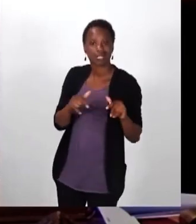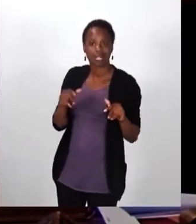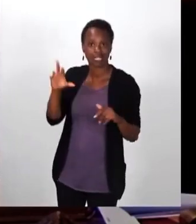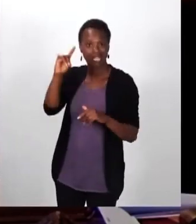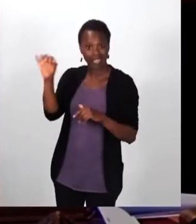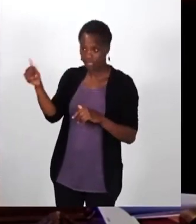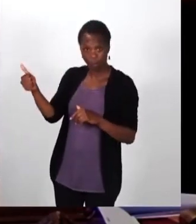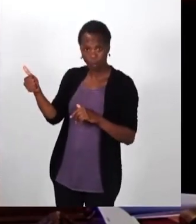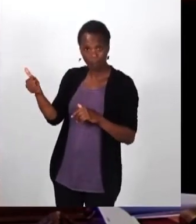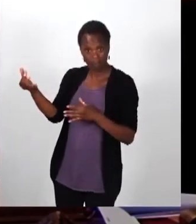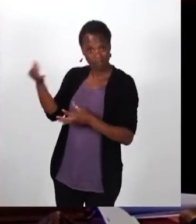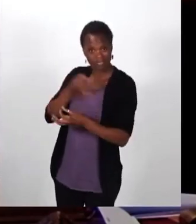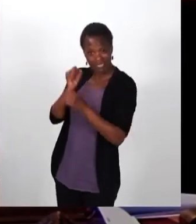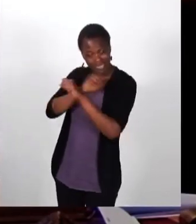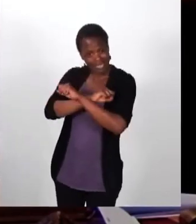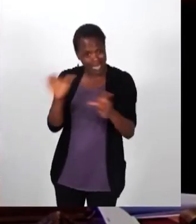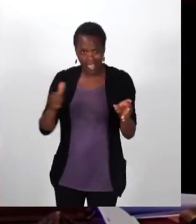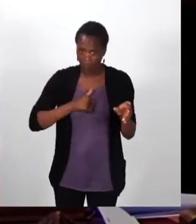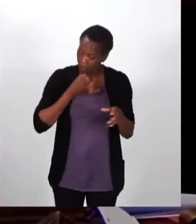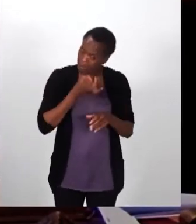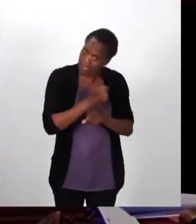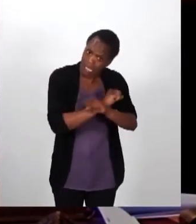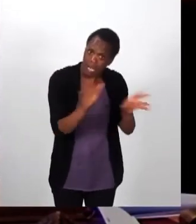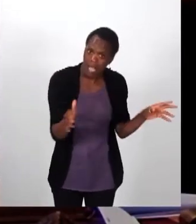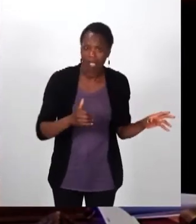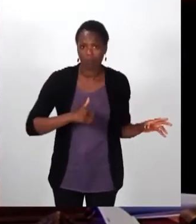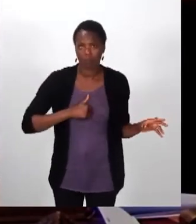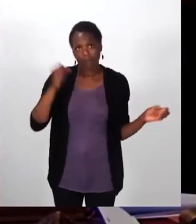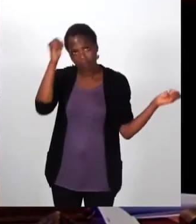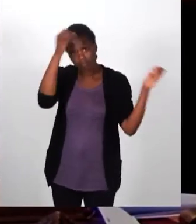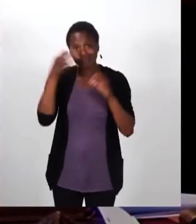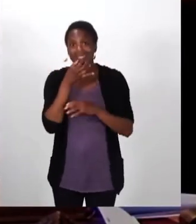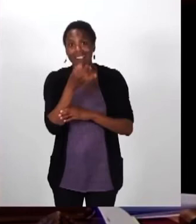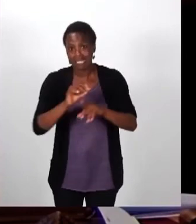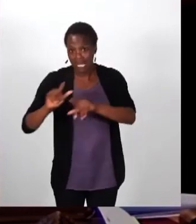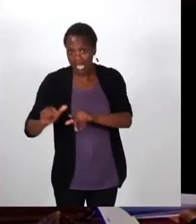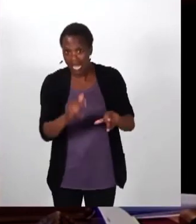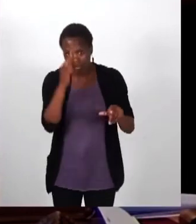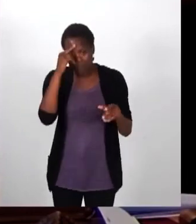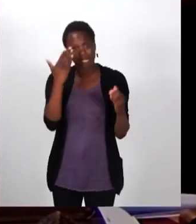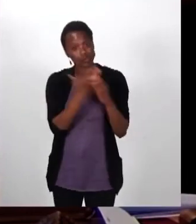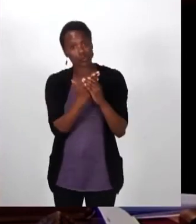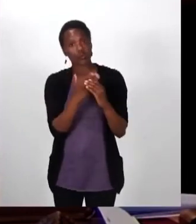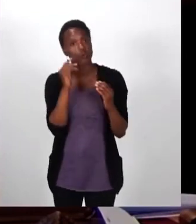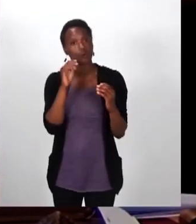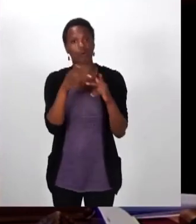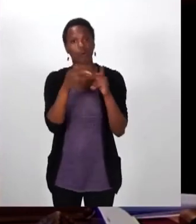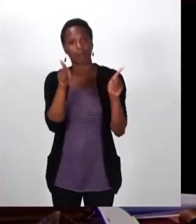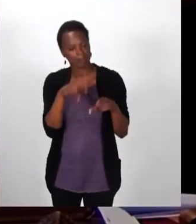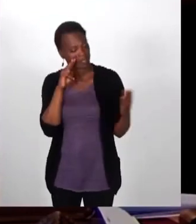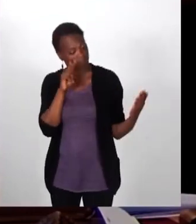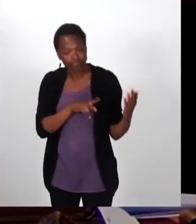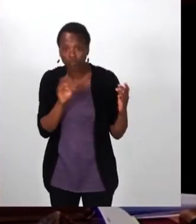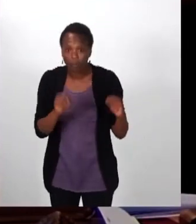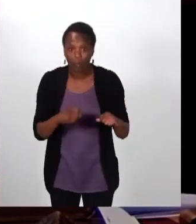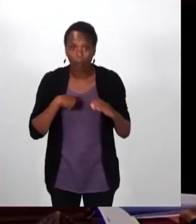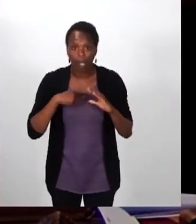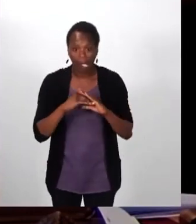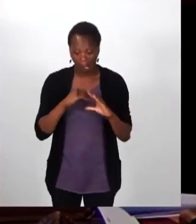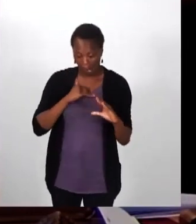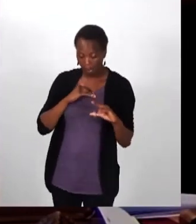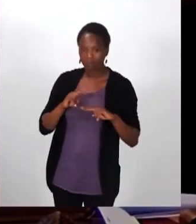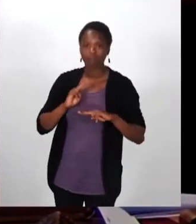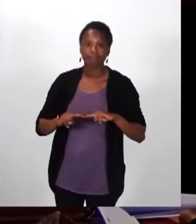les ai moi-même jamais cachées. Je me suis même dit disponible pour venir examiner des documents en papier. Je n'ai toujours rien reçu. Alors,